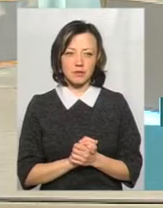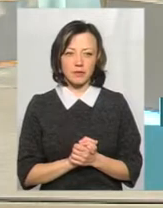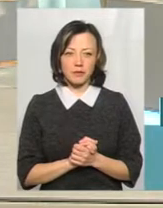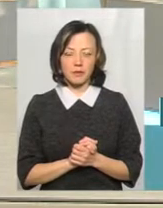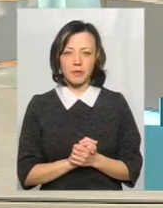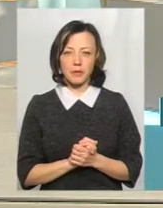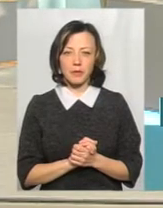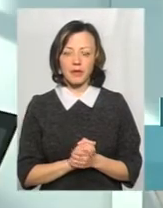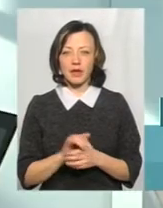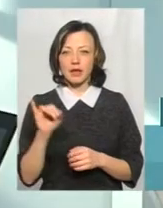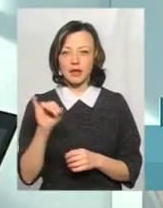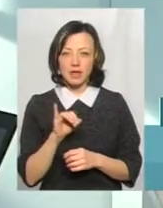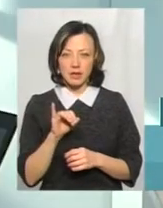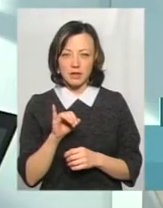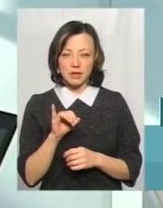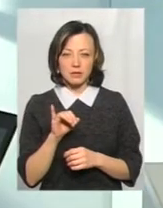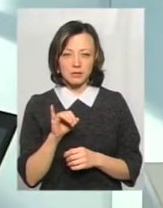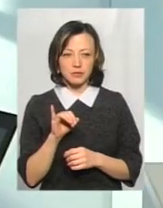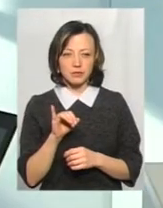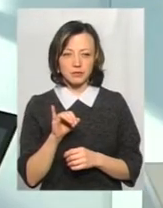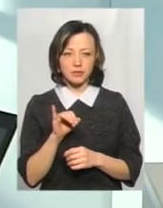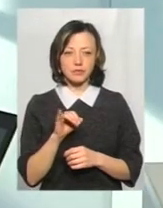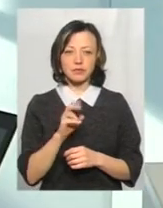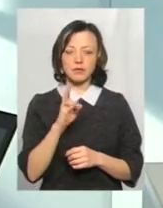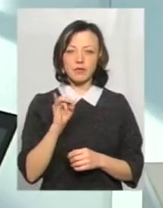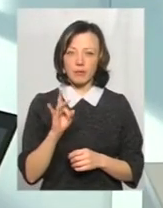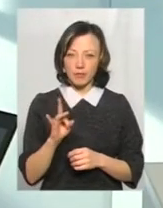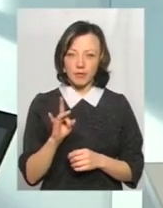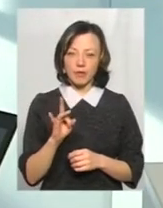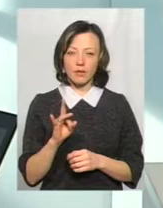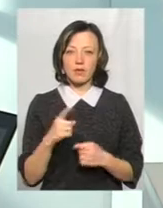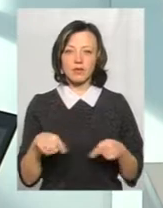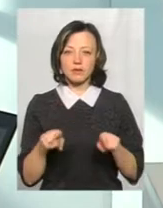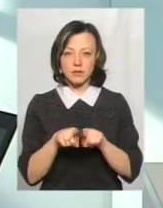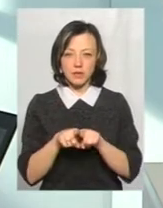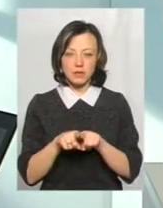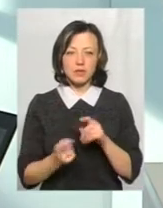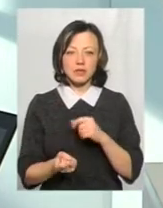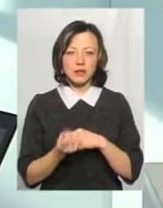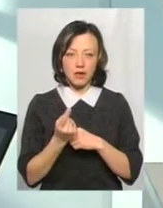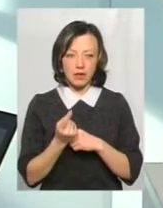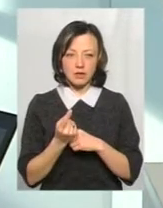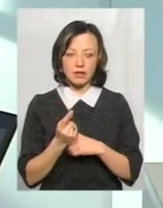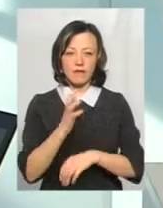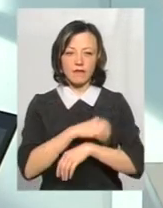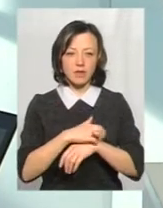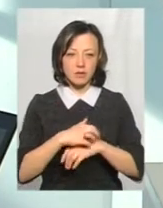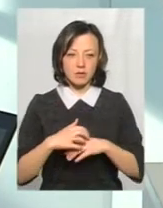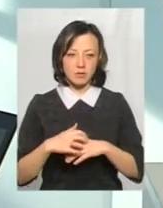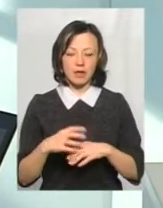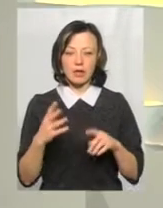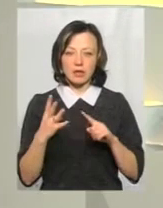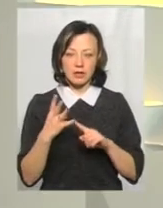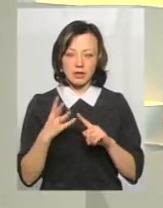'юктивіт. І при корі все-таки появляється висип з 3